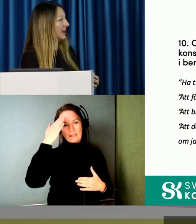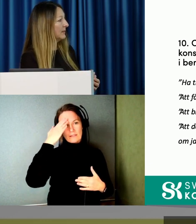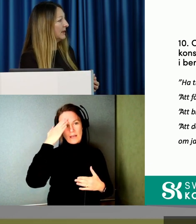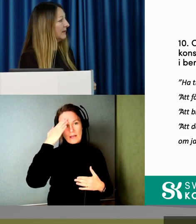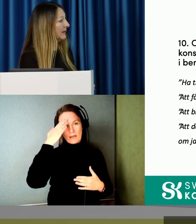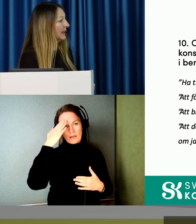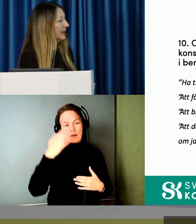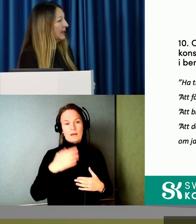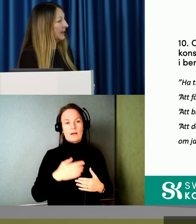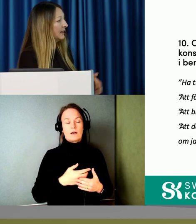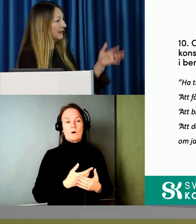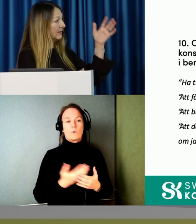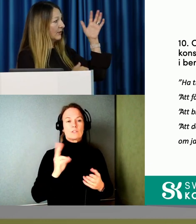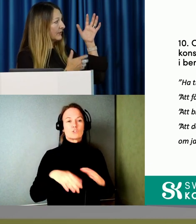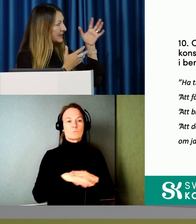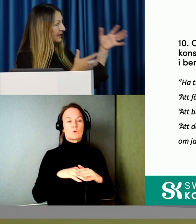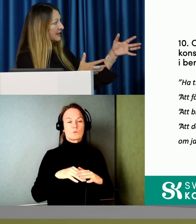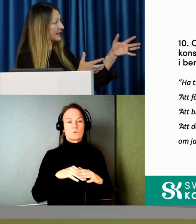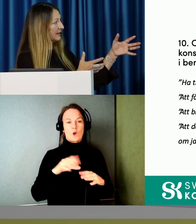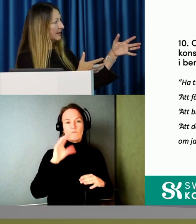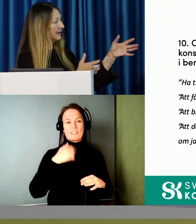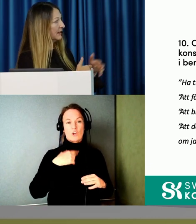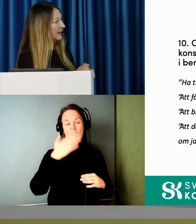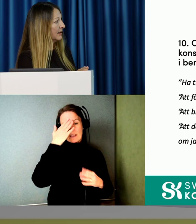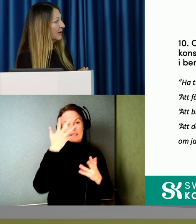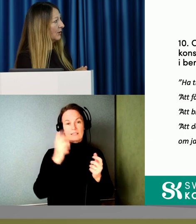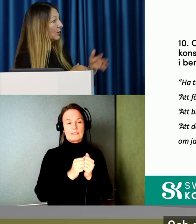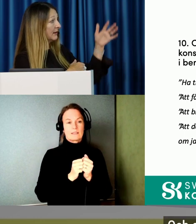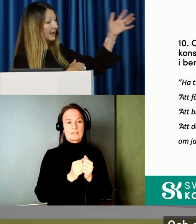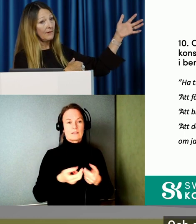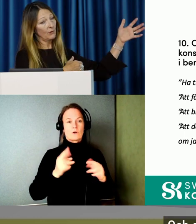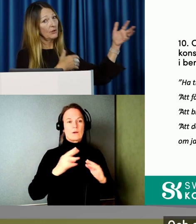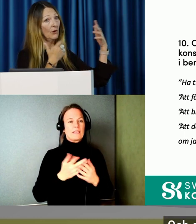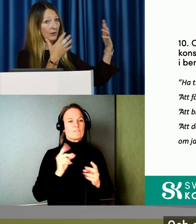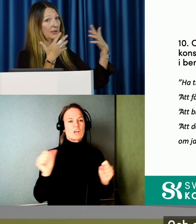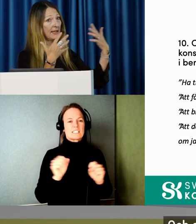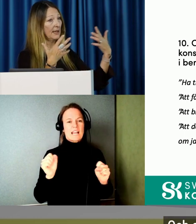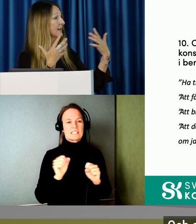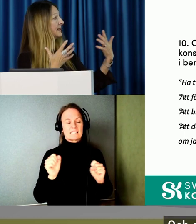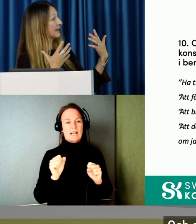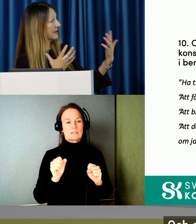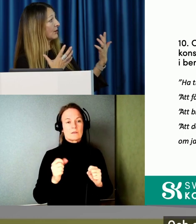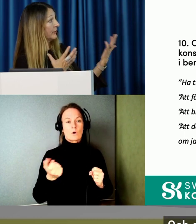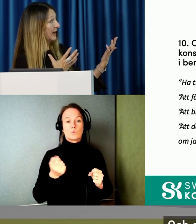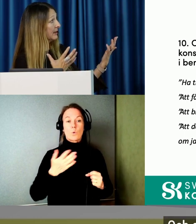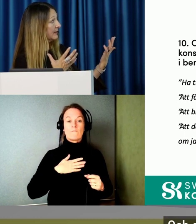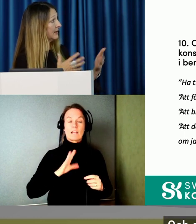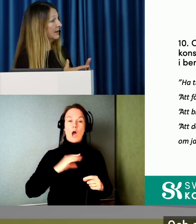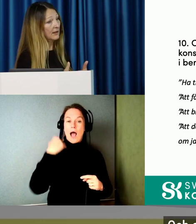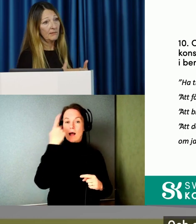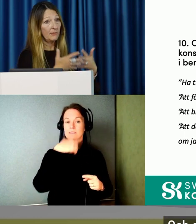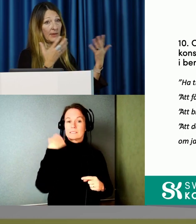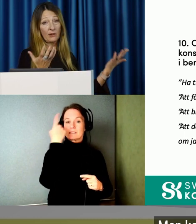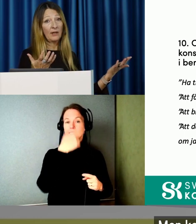någonting om ämnet. Inte vara för stressad. Och en del vill också ha någon slags ansiktskontakt.